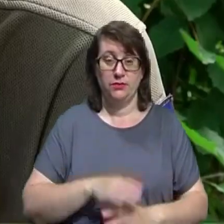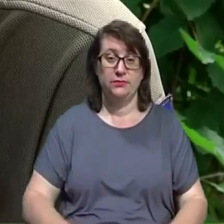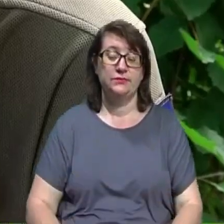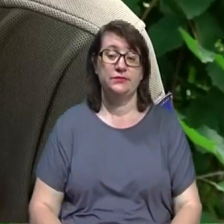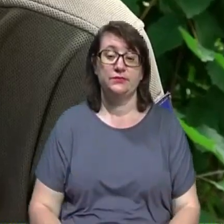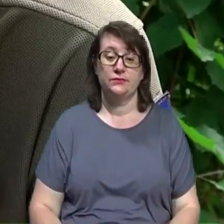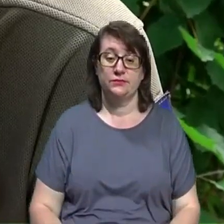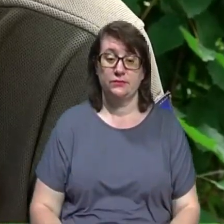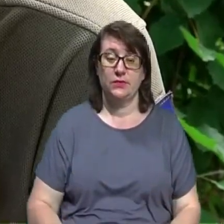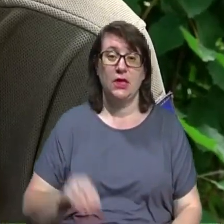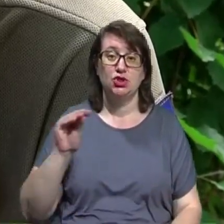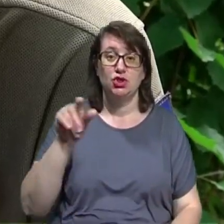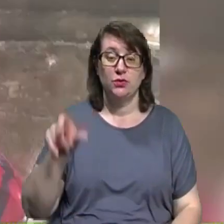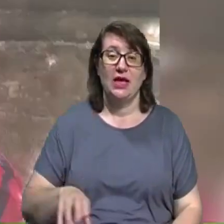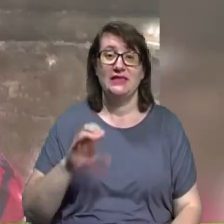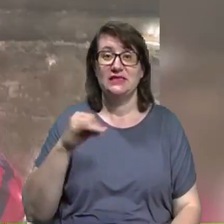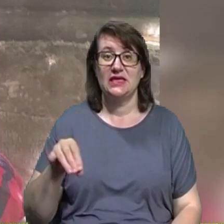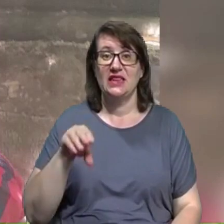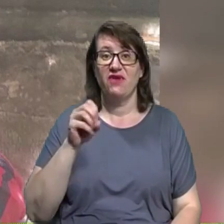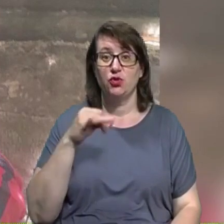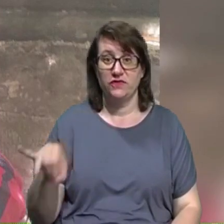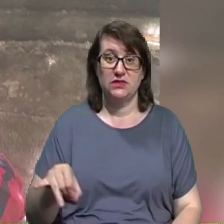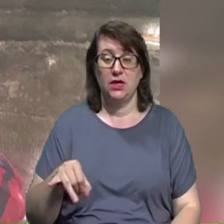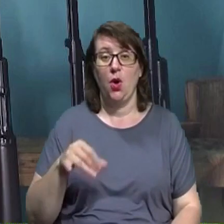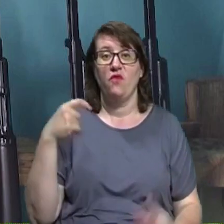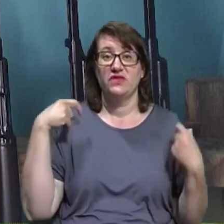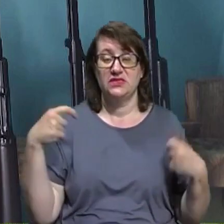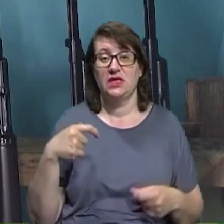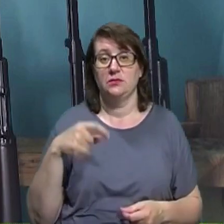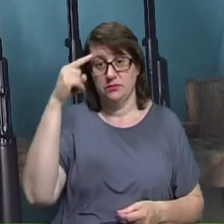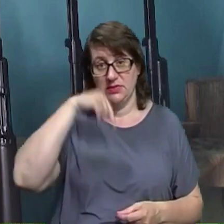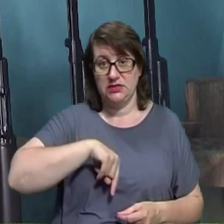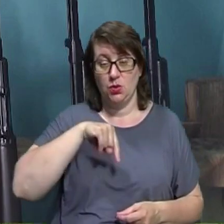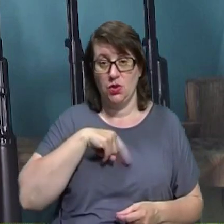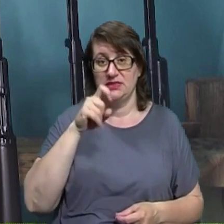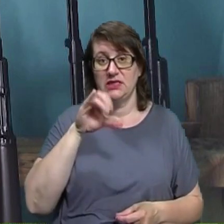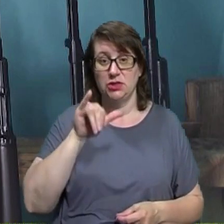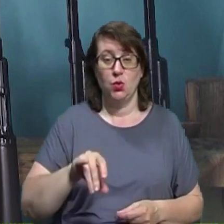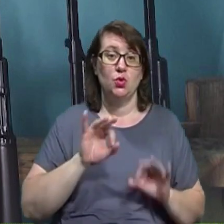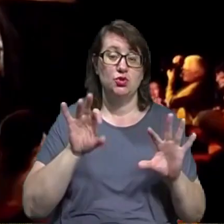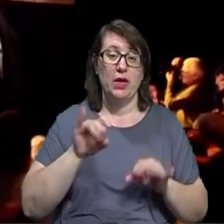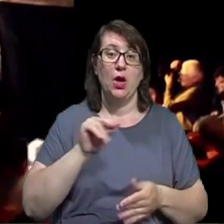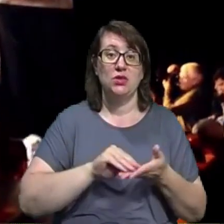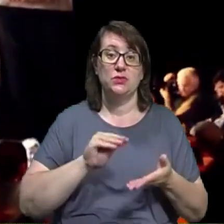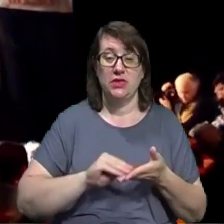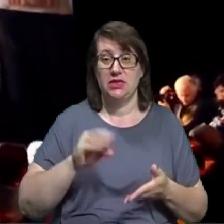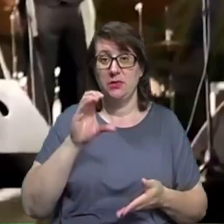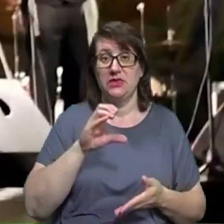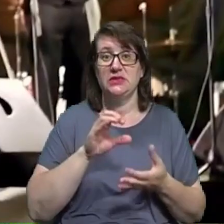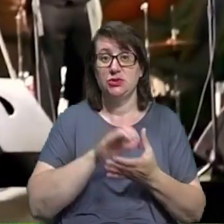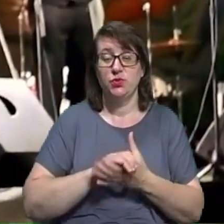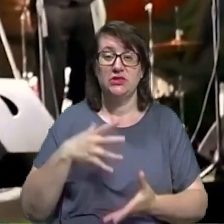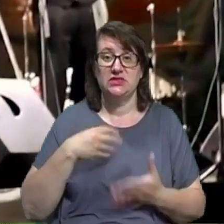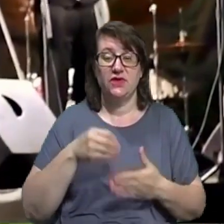Житомирянин Сергій Твардовський – офіцер-психолог Збройних сил України. Він розповів кореспондентам Суспільного про свій досвід та мрію про